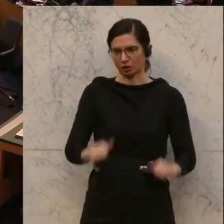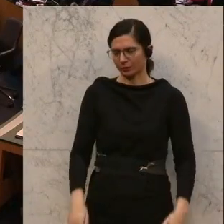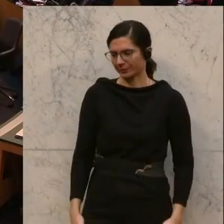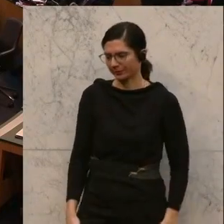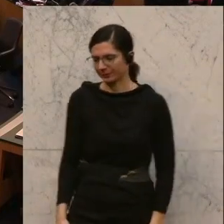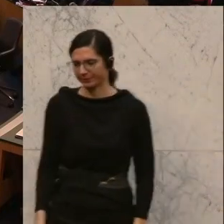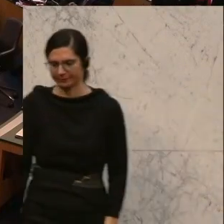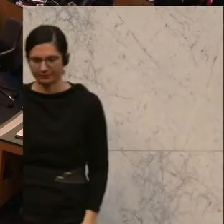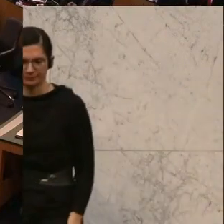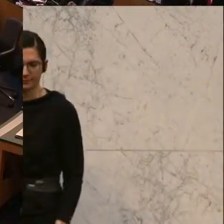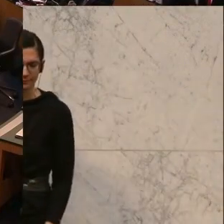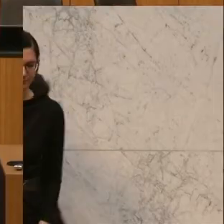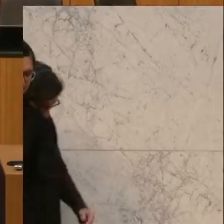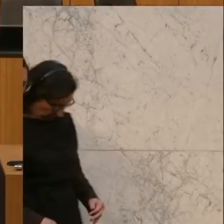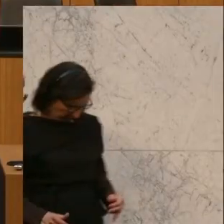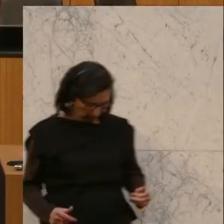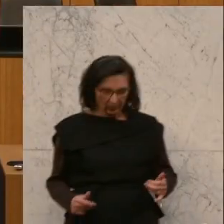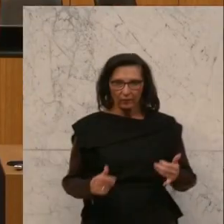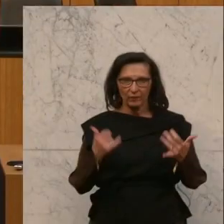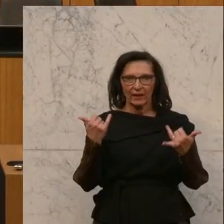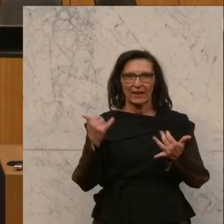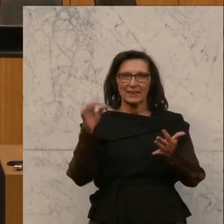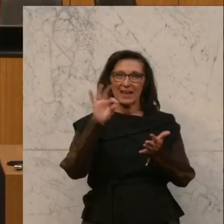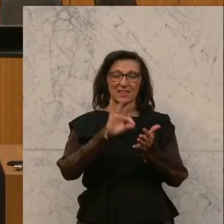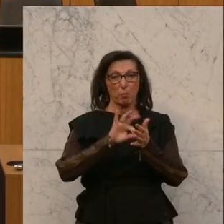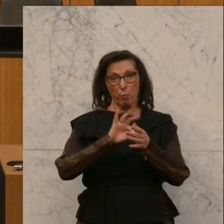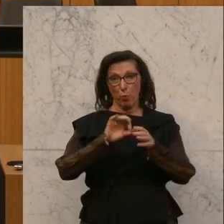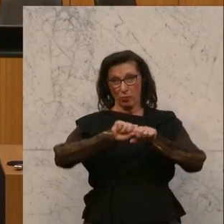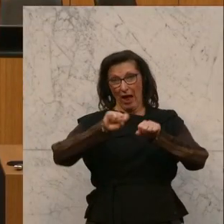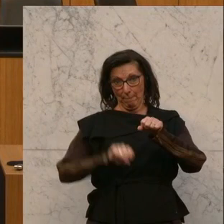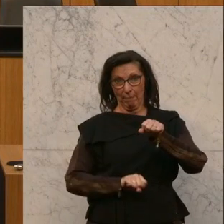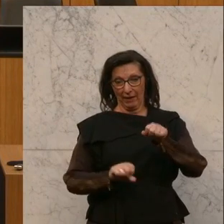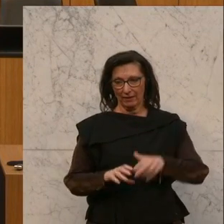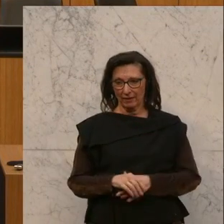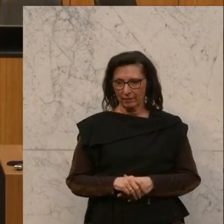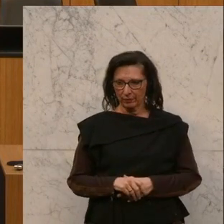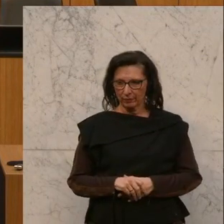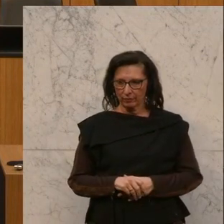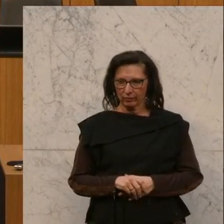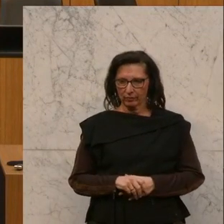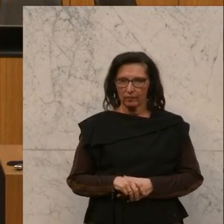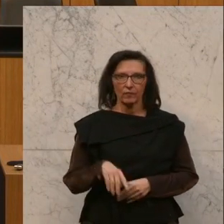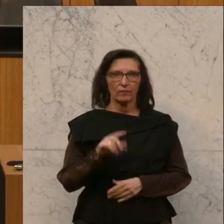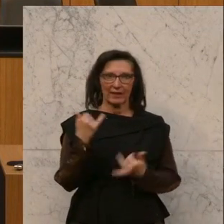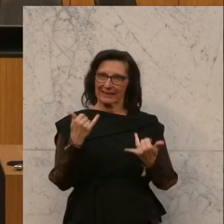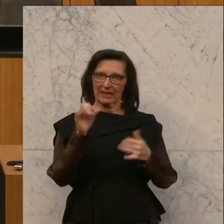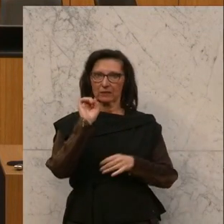Ich darf den Tagesordnungspunkt unterbrechen und wir kommen zu 15 Uhr.